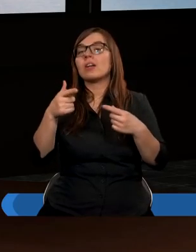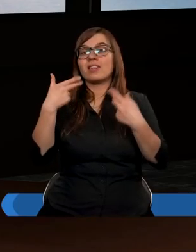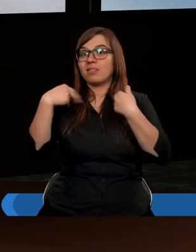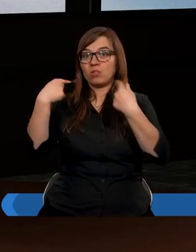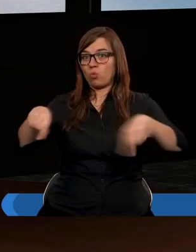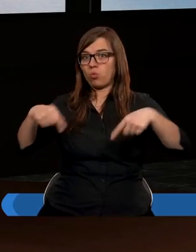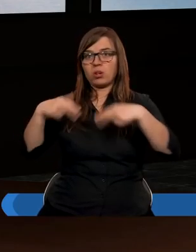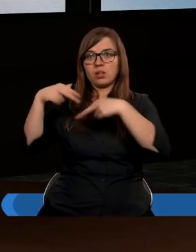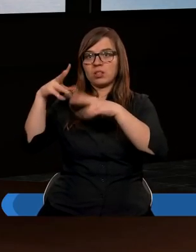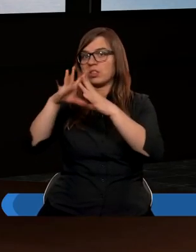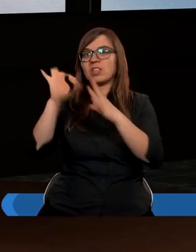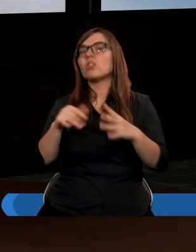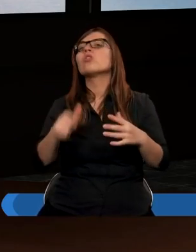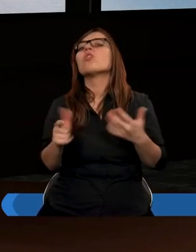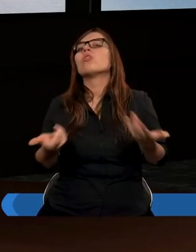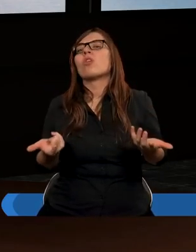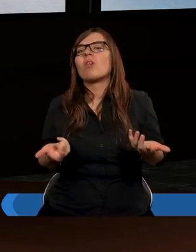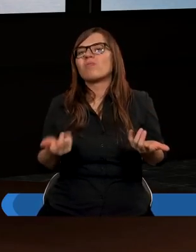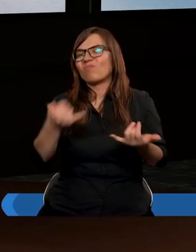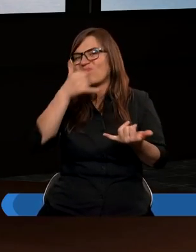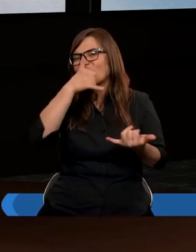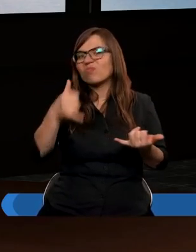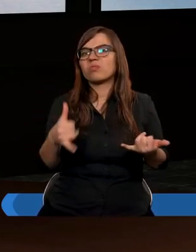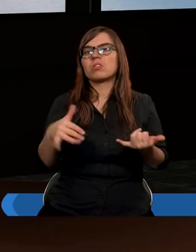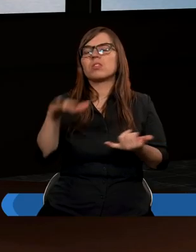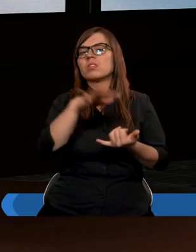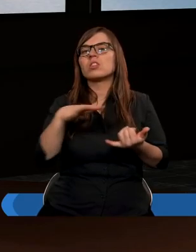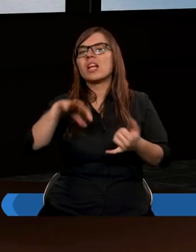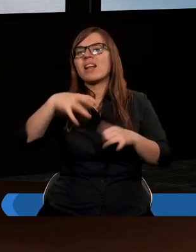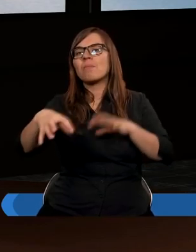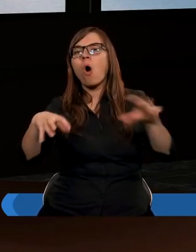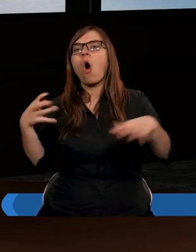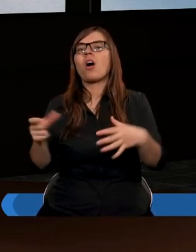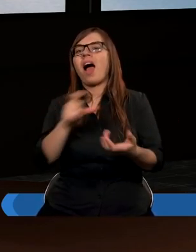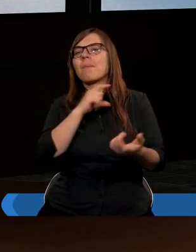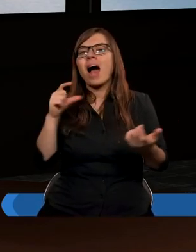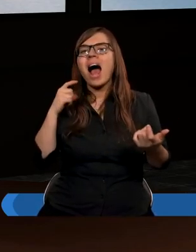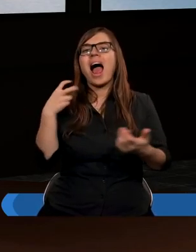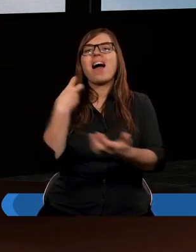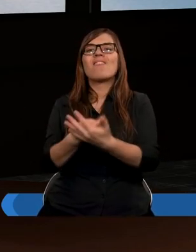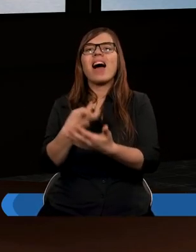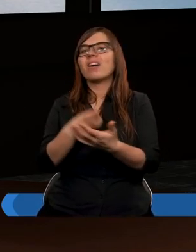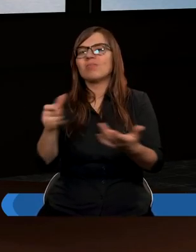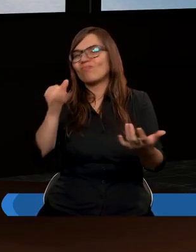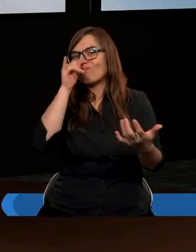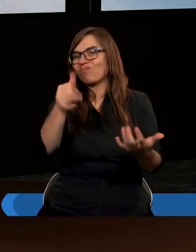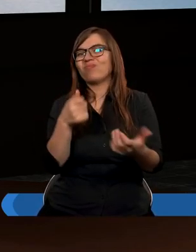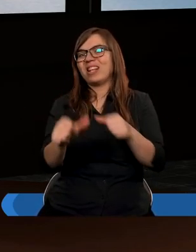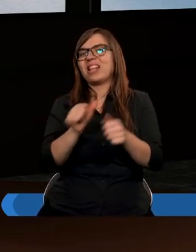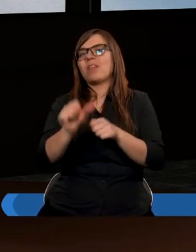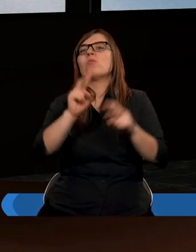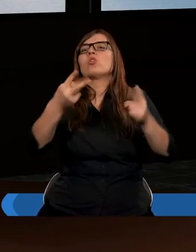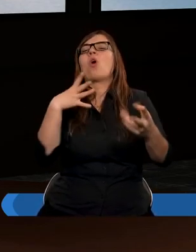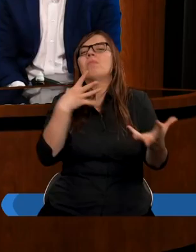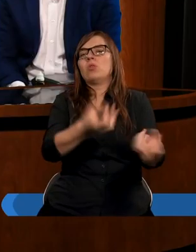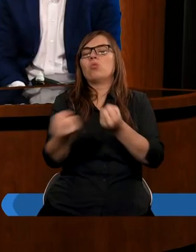dziesięciny, no to nie mogłoby być tych kościołów, tych zborów, pastorów, ewangelistów. No bo z czego by